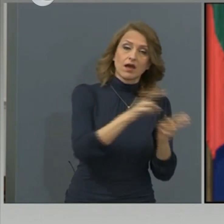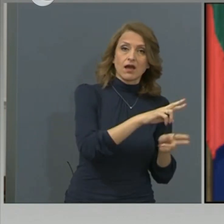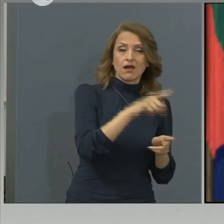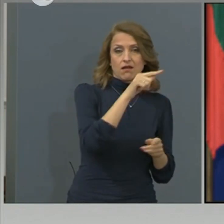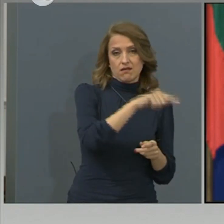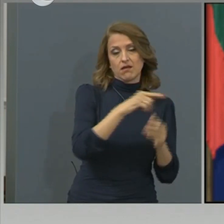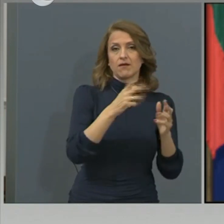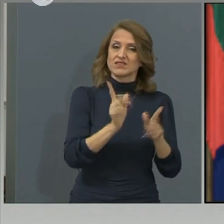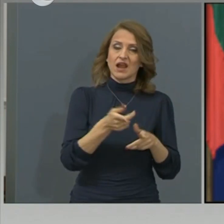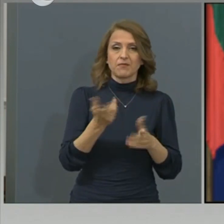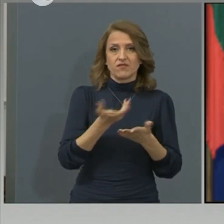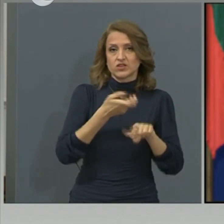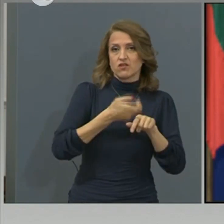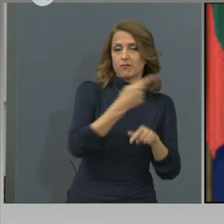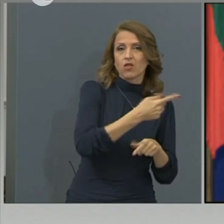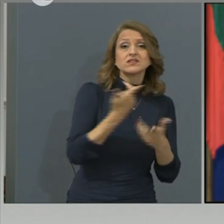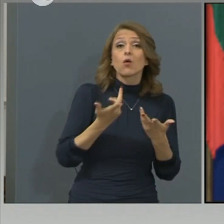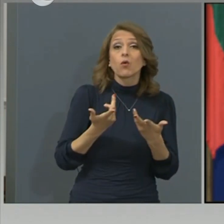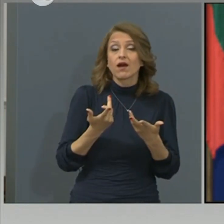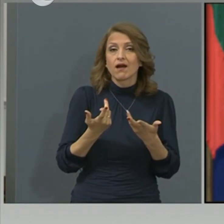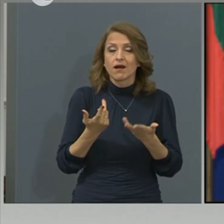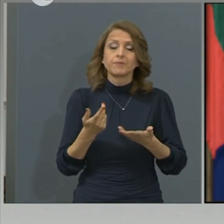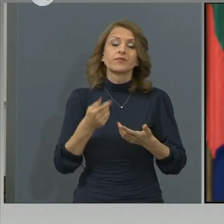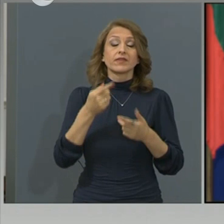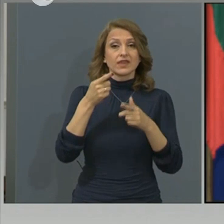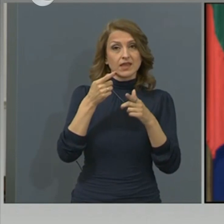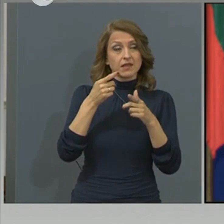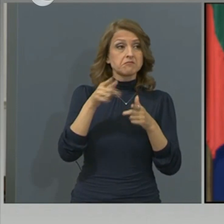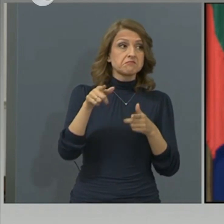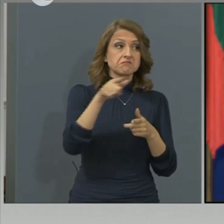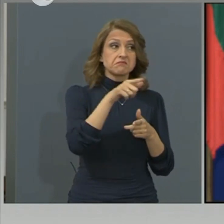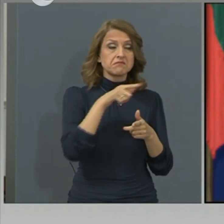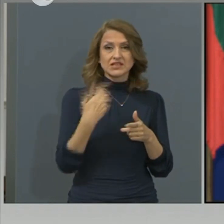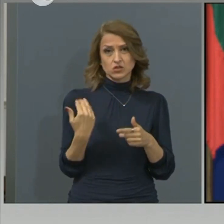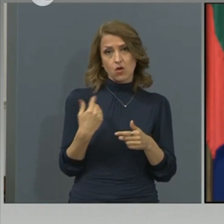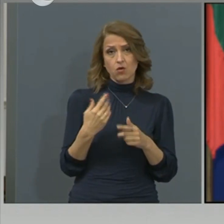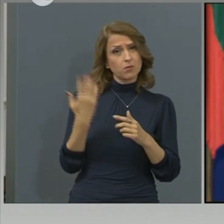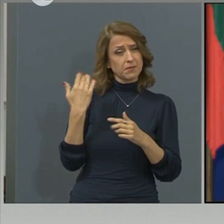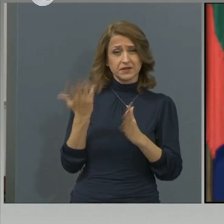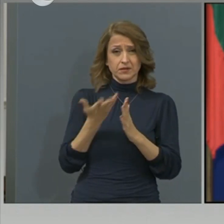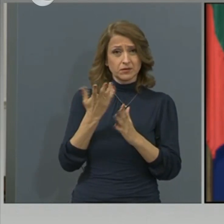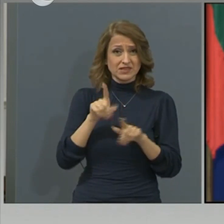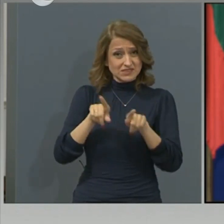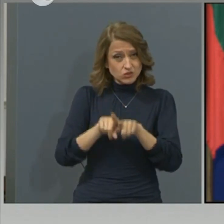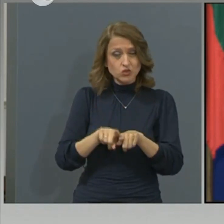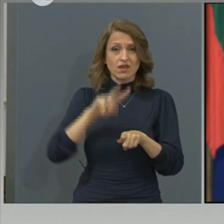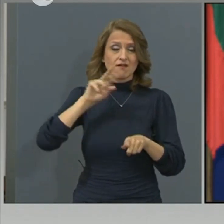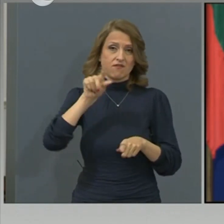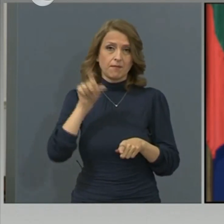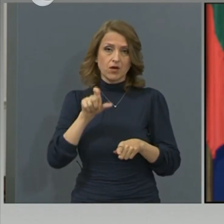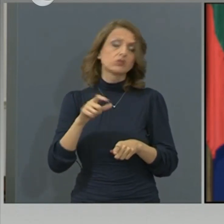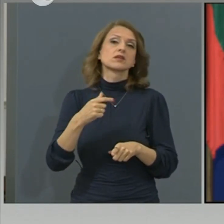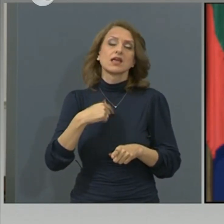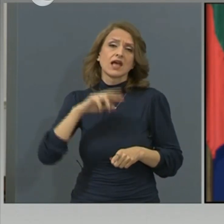при мен, но иначе, вие ми задавахте подобен въпрос, или някой друг беше скоро, където аз ви отговорих, че са